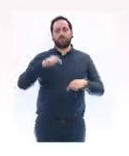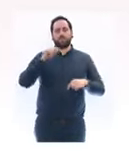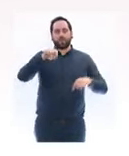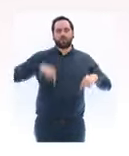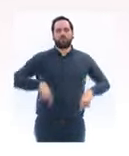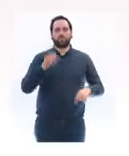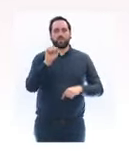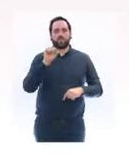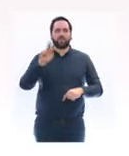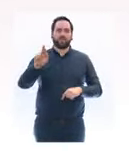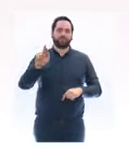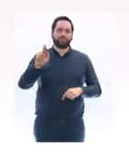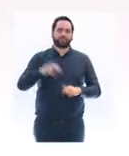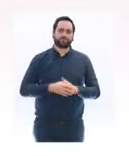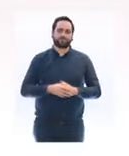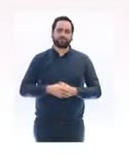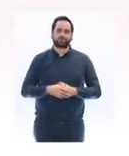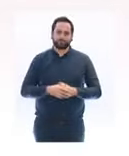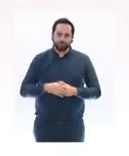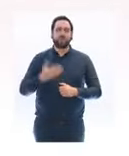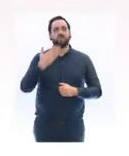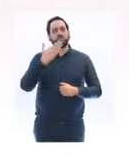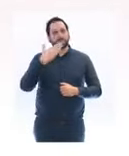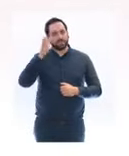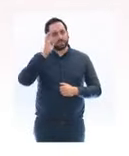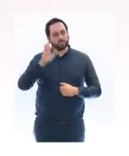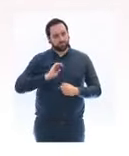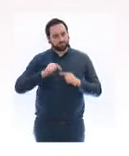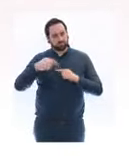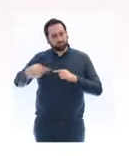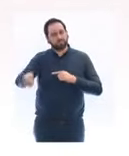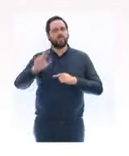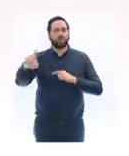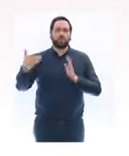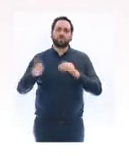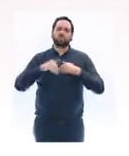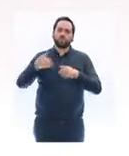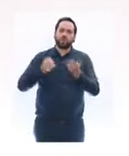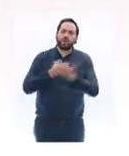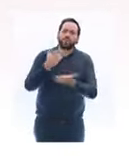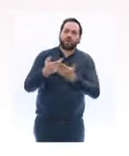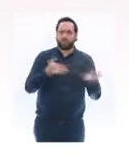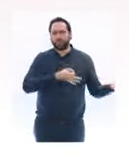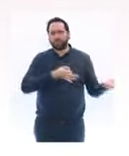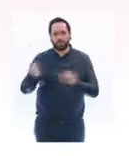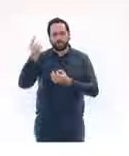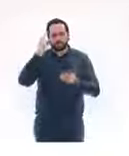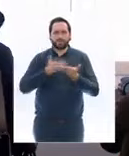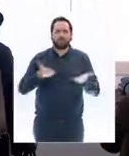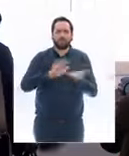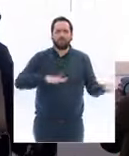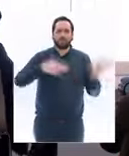nous, en toute transparence, vous tiendrons très régulièrement informés de l'évolution de la situation. Merci beaucoup.